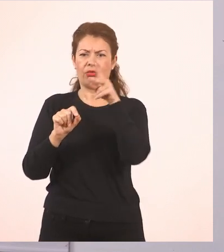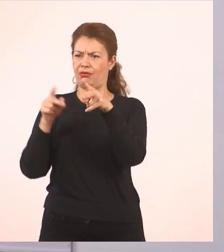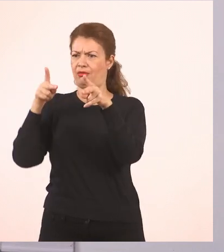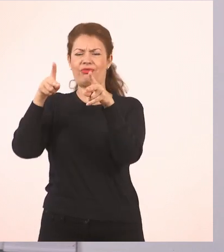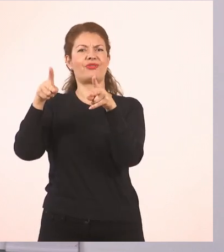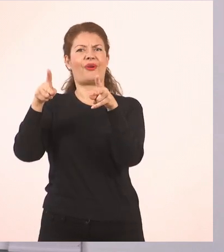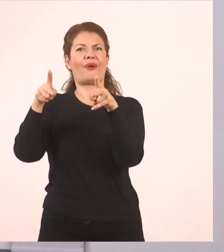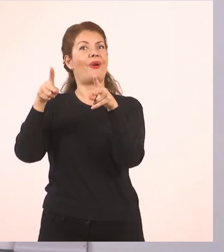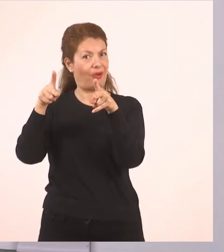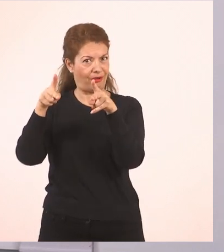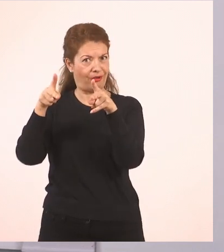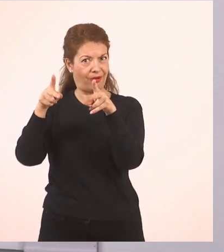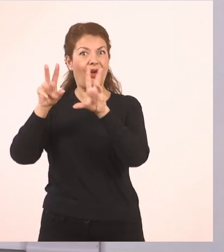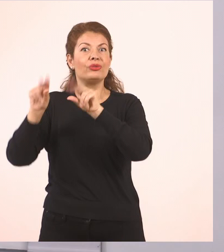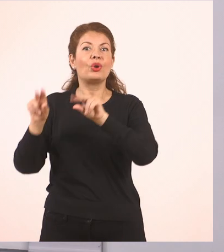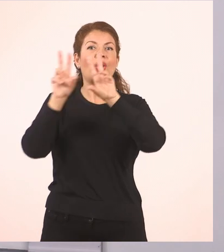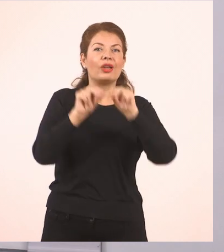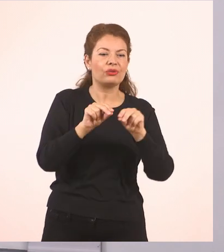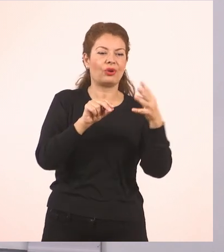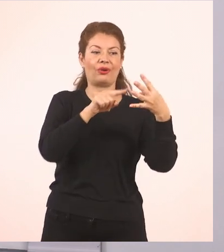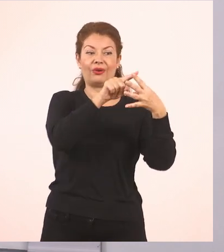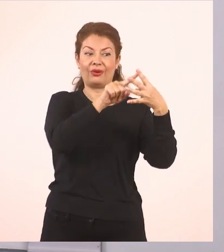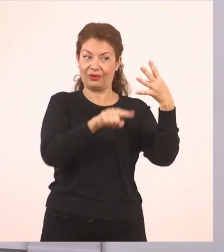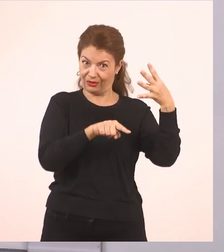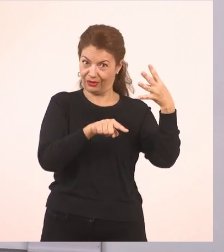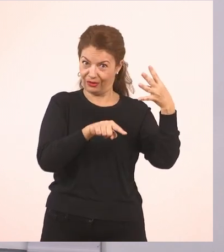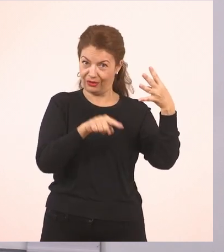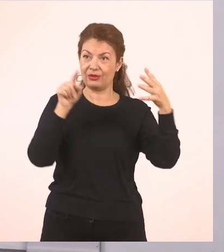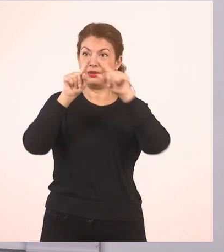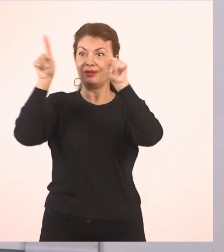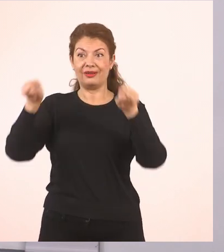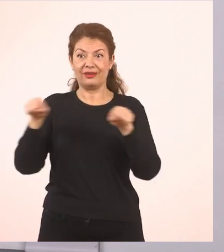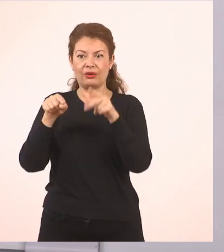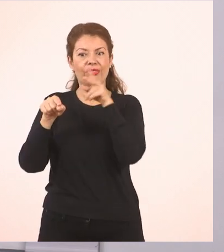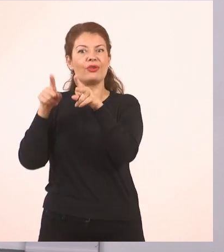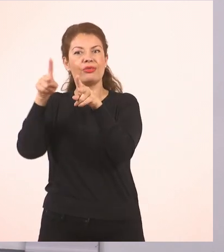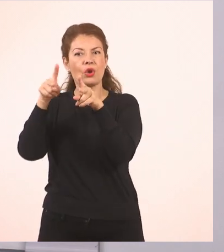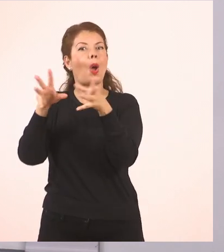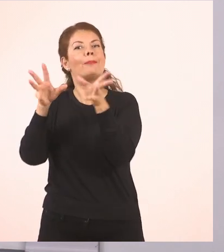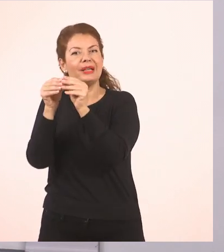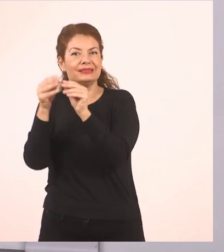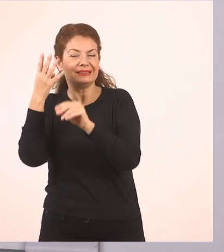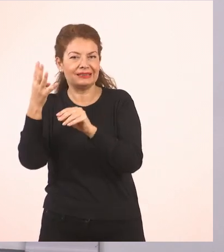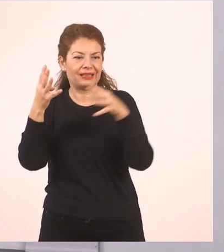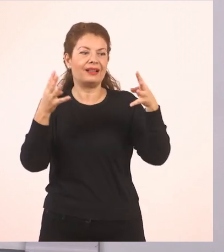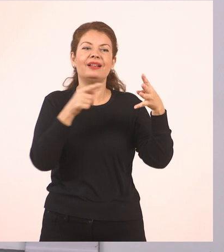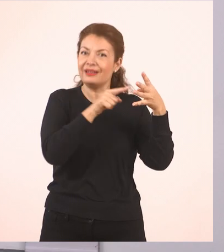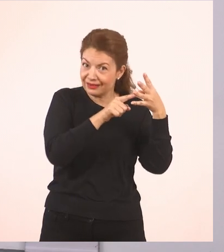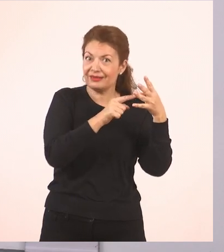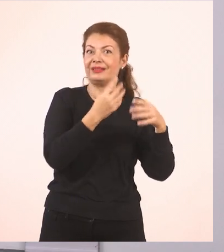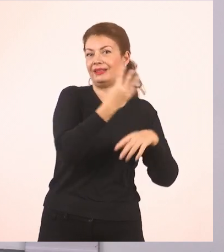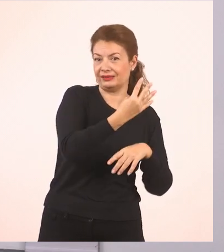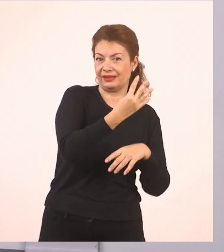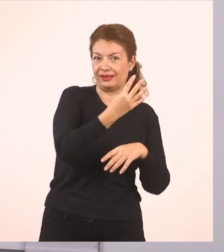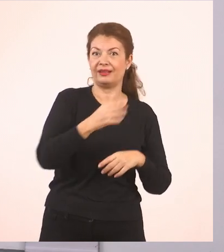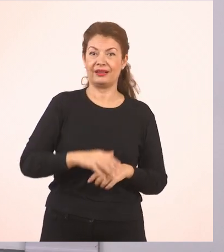Όσους μαρκαδόρους κρατάω, τόσες κουκκίδες έχω ζωγραφίσει στον πίνακά μας. Και ο αριθμός